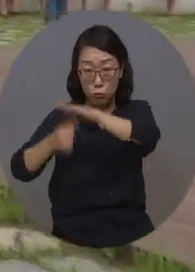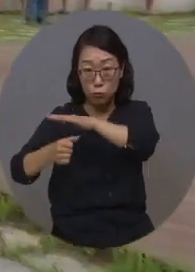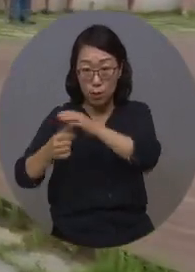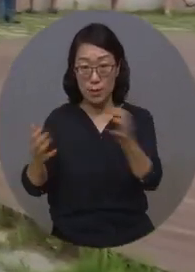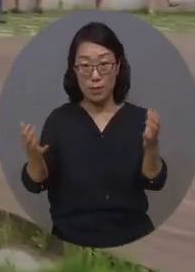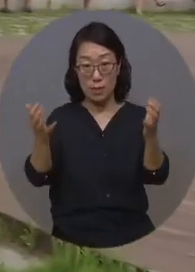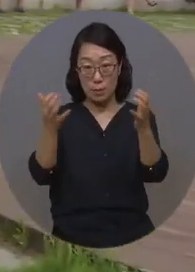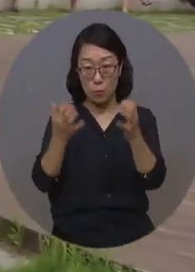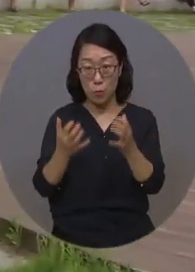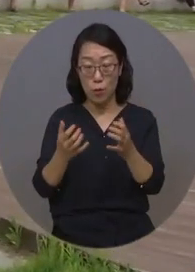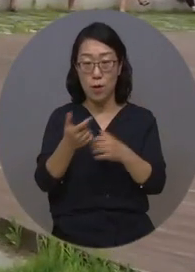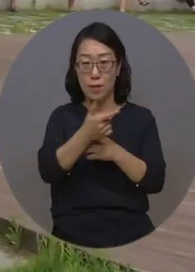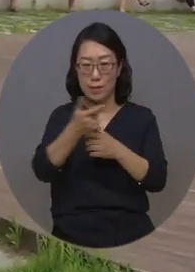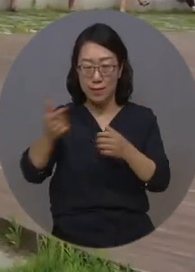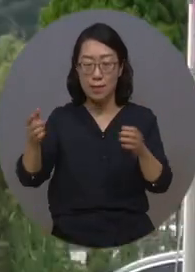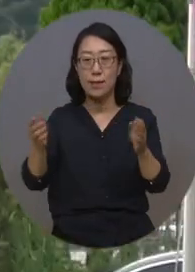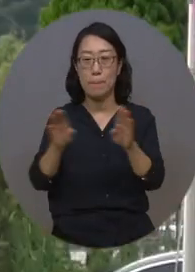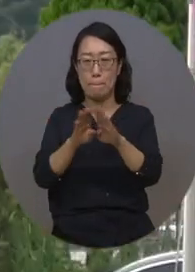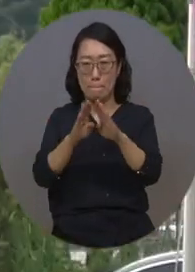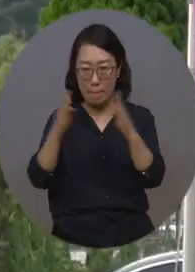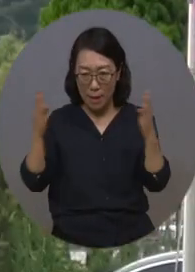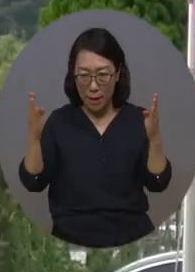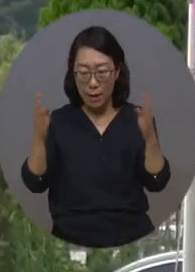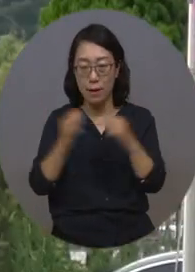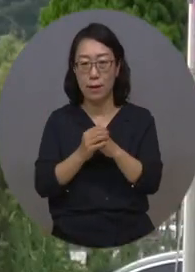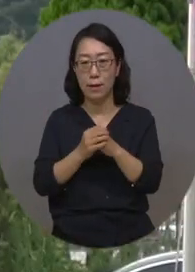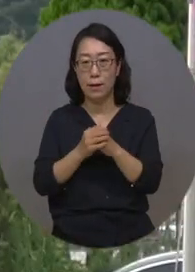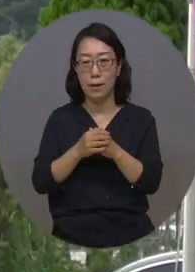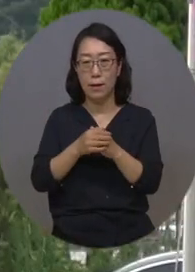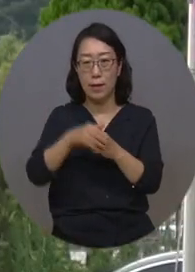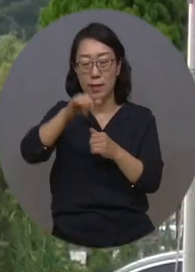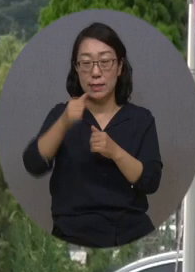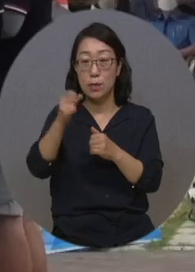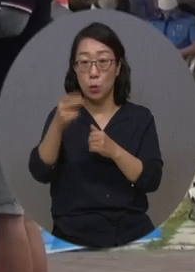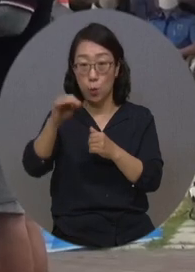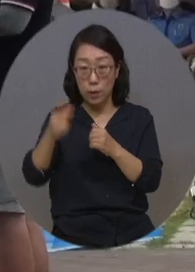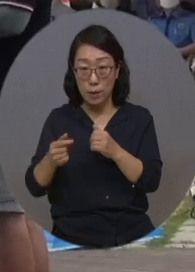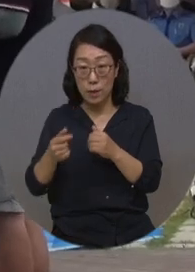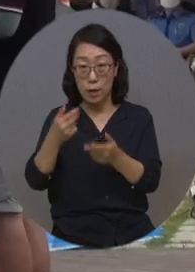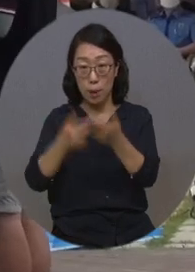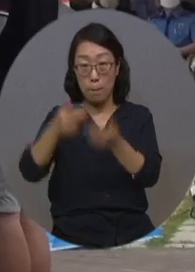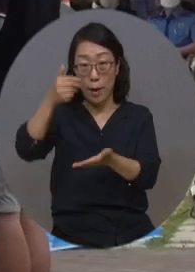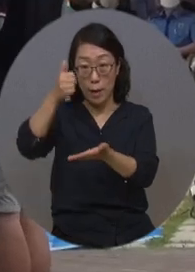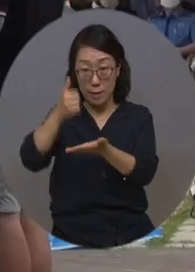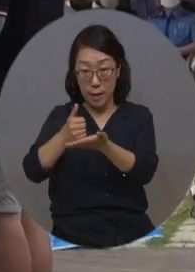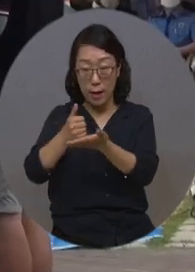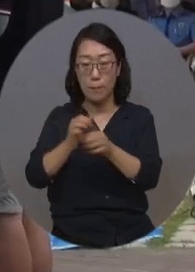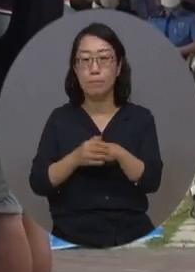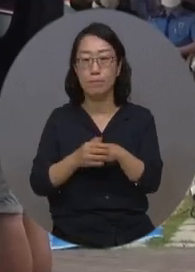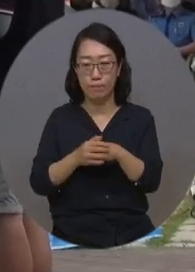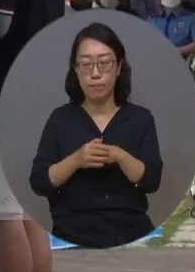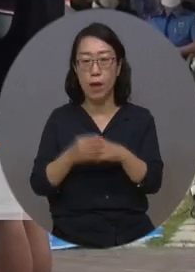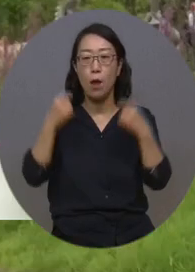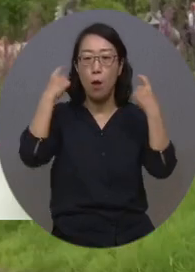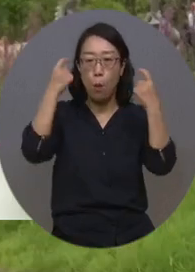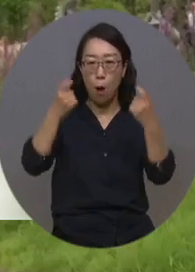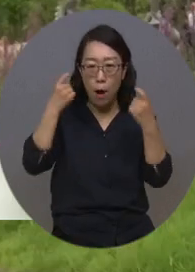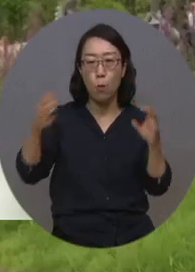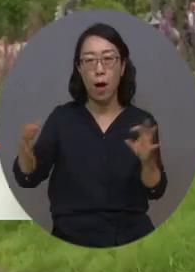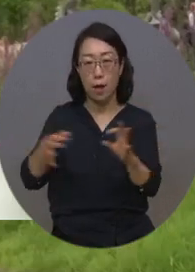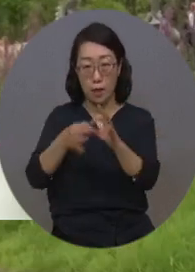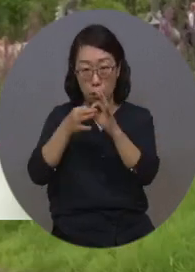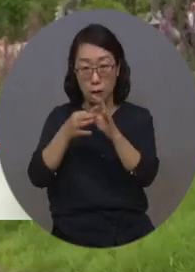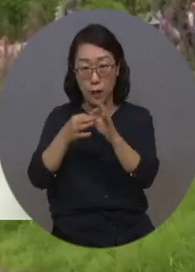가운데 성대하게 열렸습니다. 진효근 전북 요트협회장은 대회사를 통해 관광과 연계한 요트